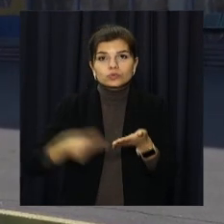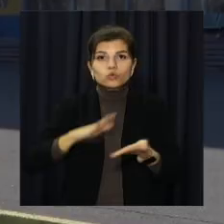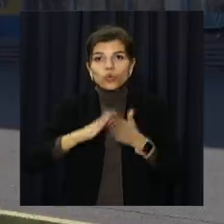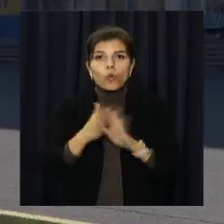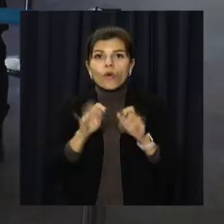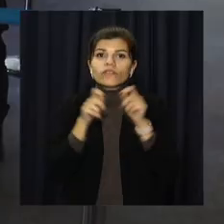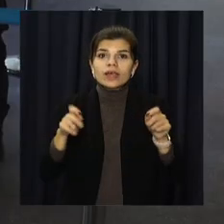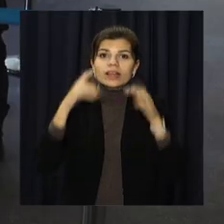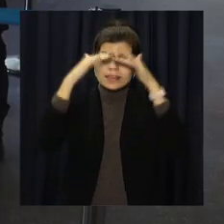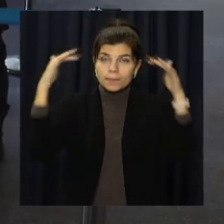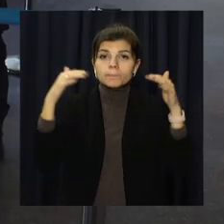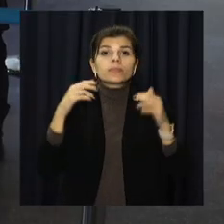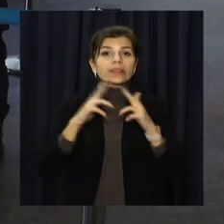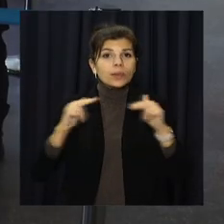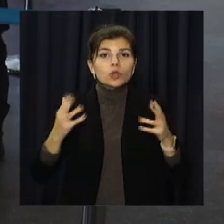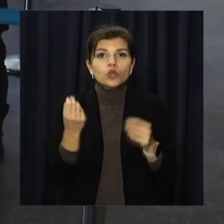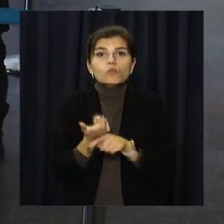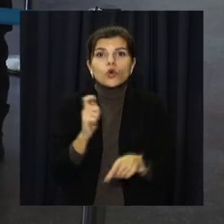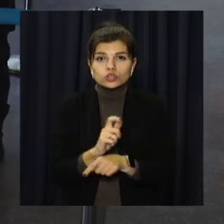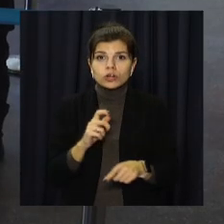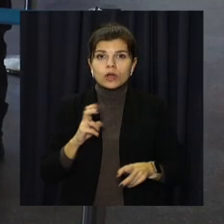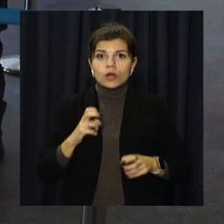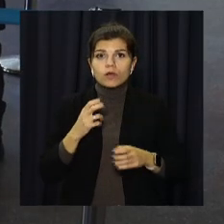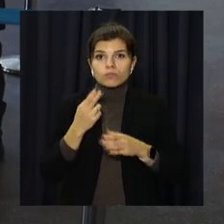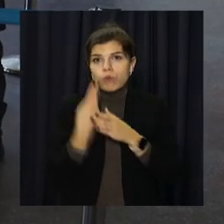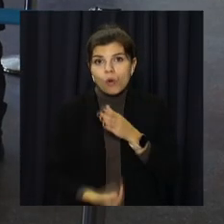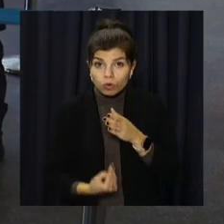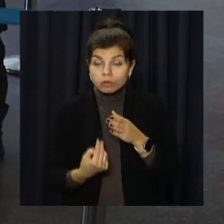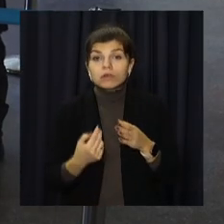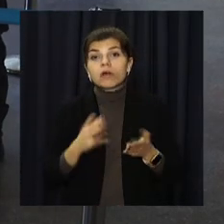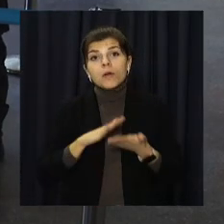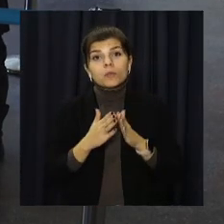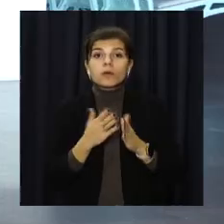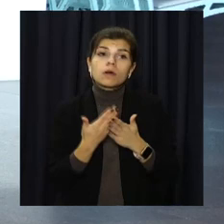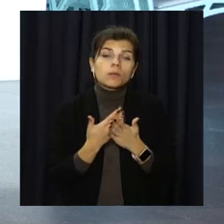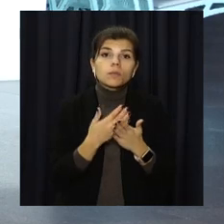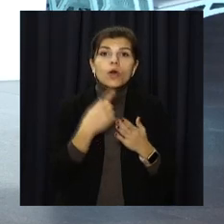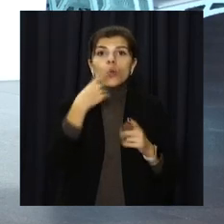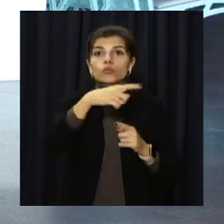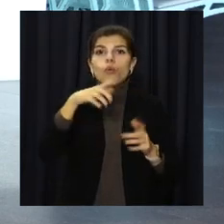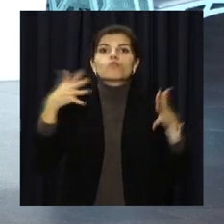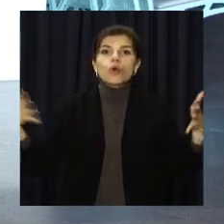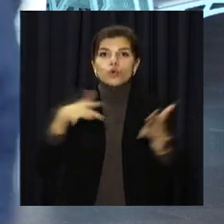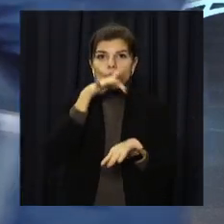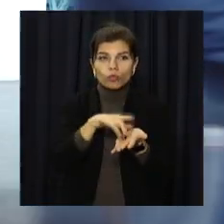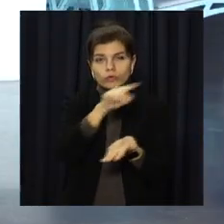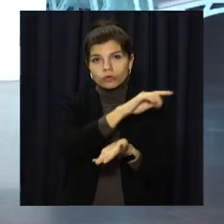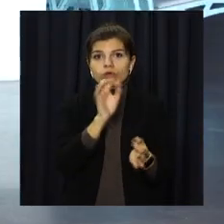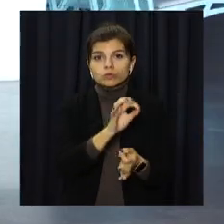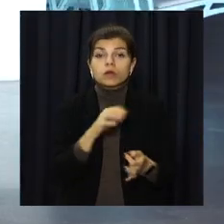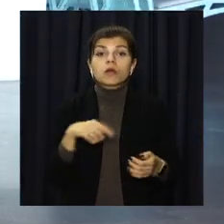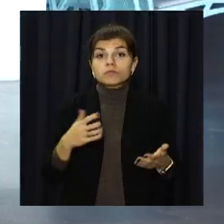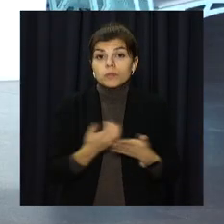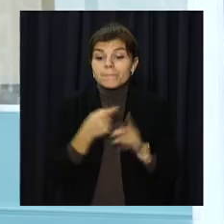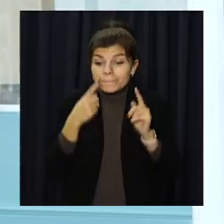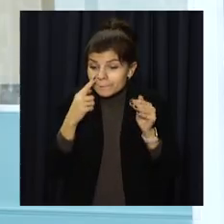небо дніпряни ще більше відчувають себе у програшній ситуації, порівняно з мешканцями інших великих міст України. Менше, ніж за